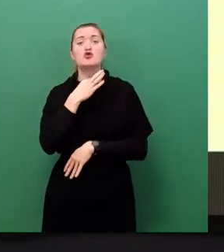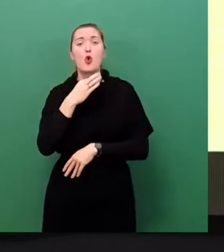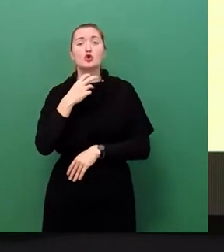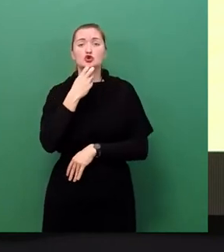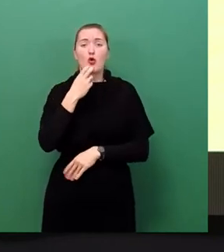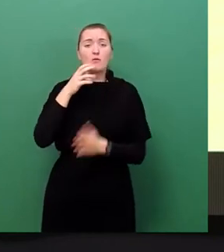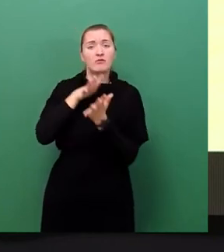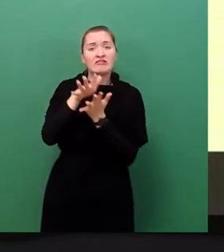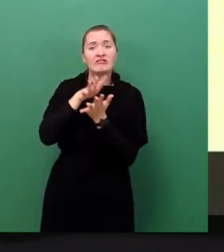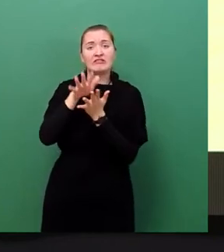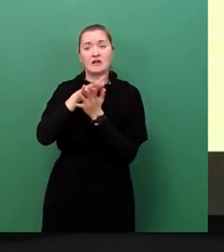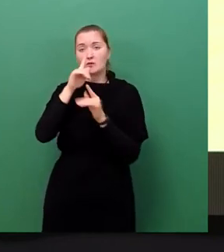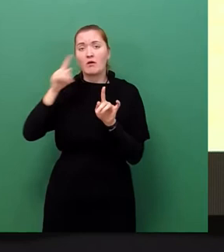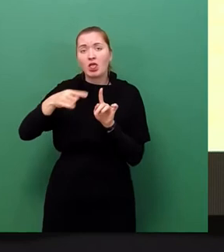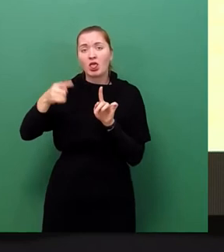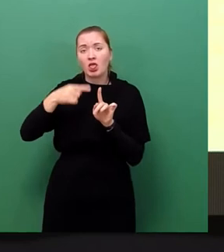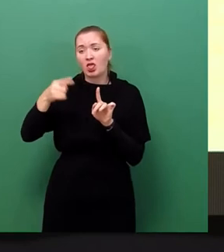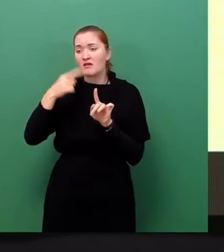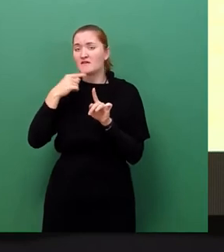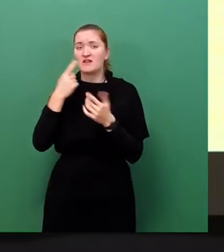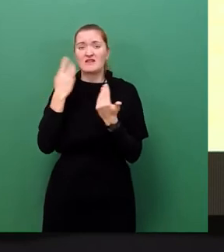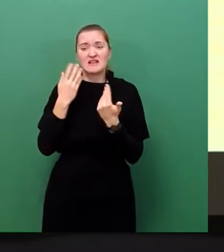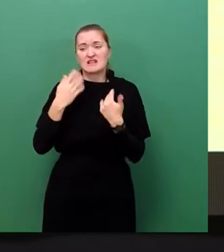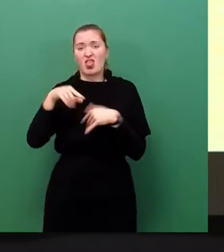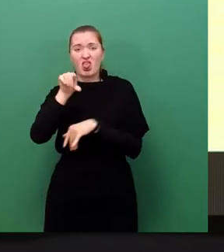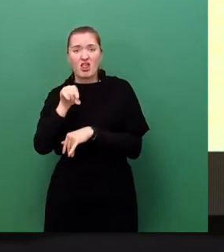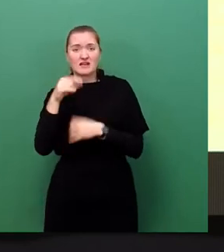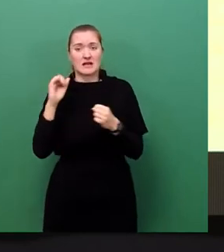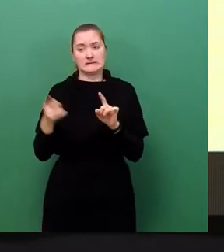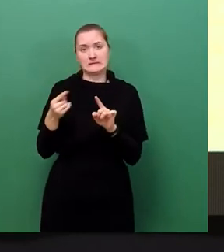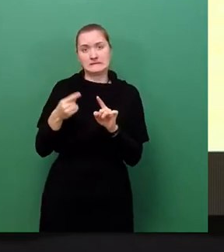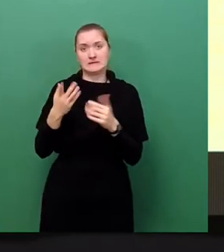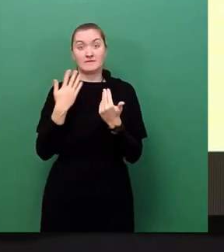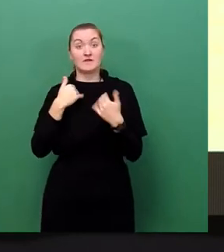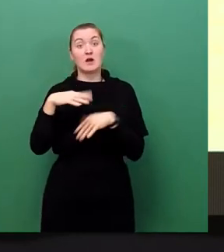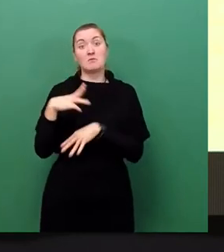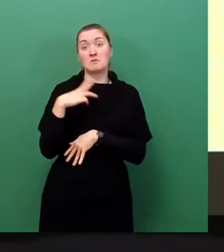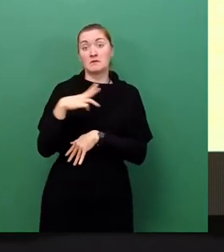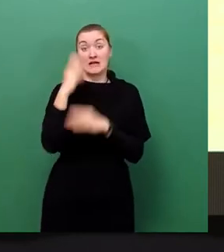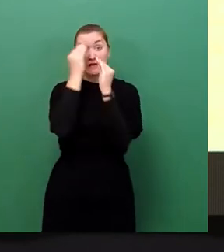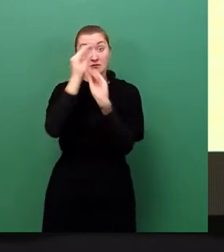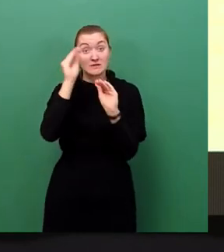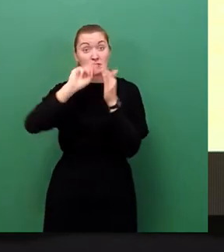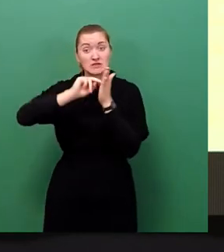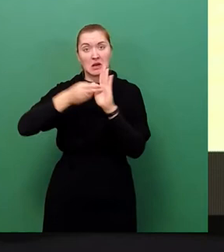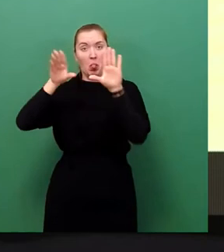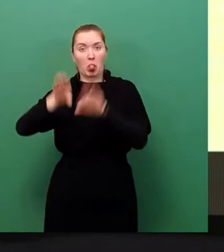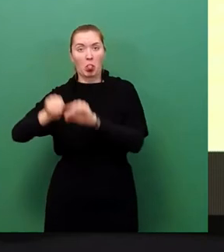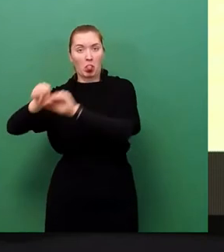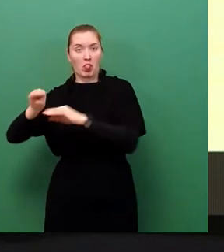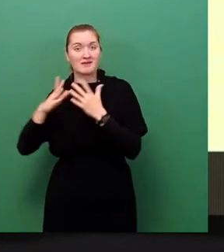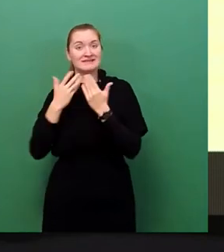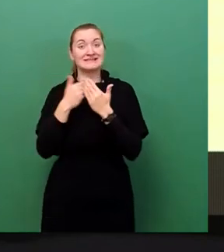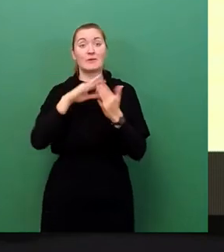Nötigste am Laufen halten. Die moderne Informationstechnologie liegt brach und damit auch viele Prozesse im alltäglichen,